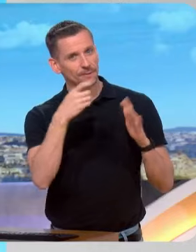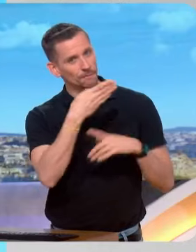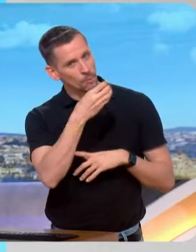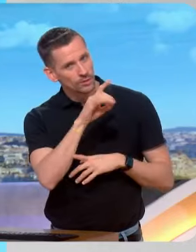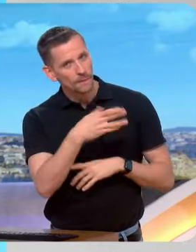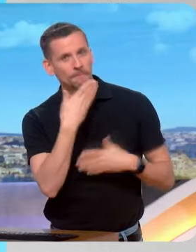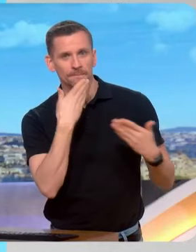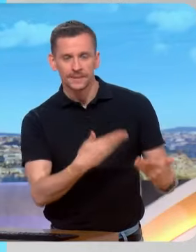Mignola, merci à vivre.